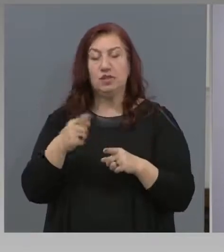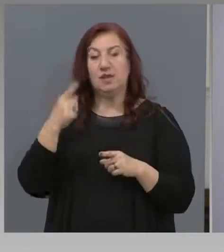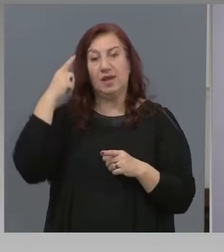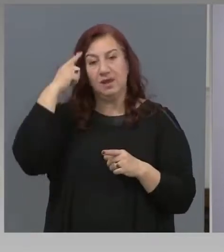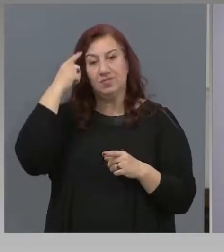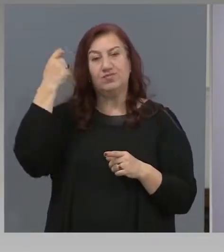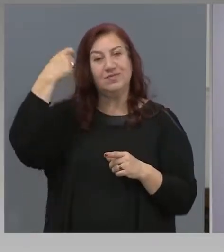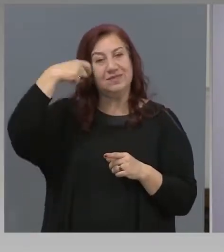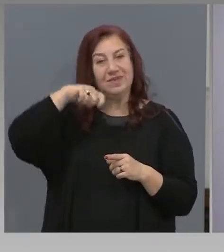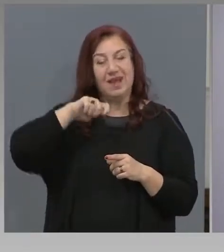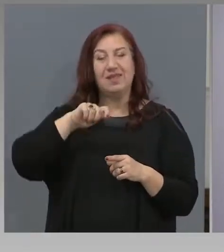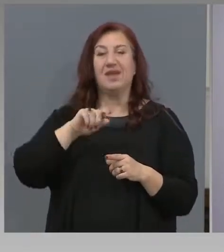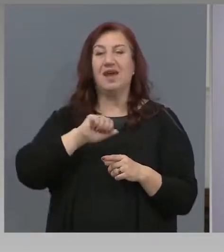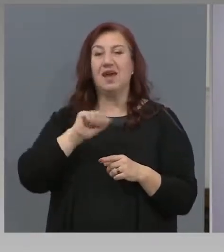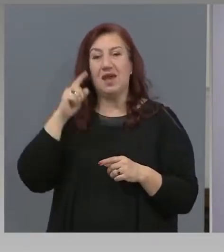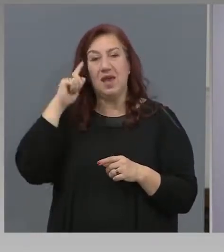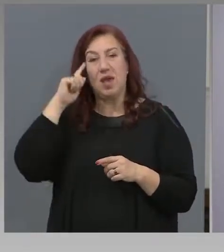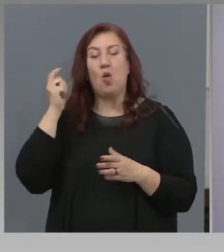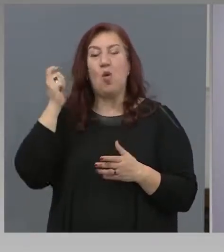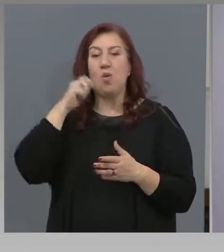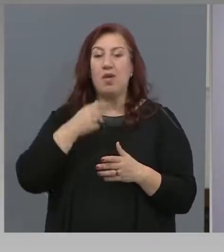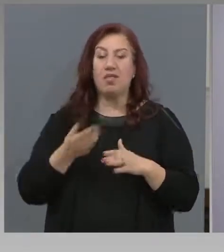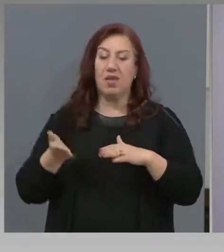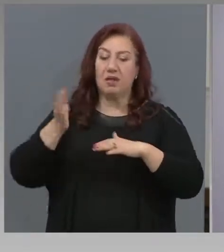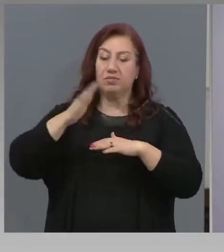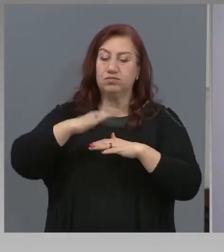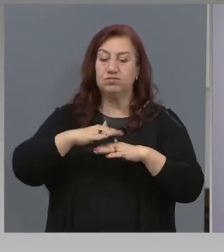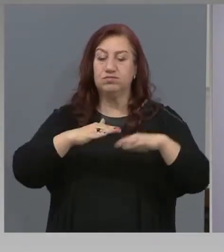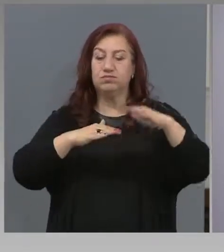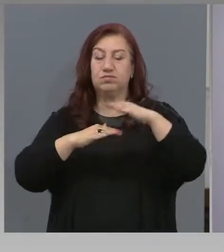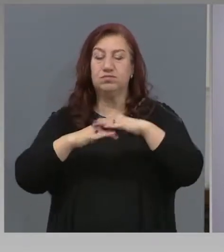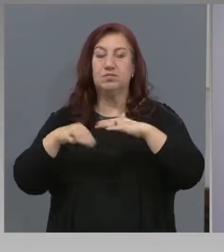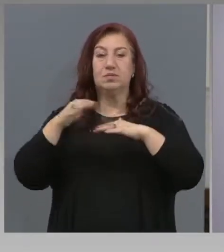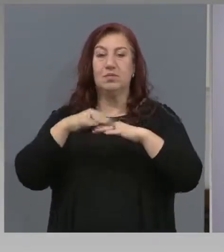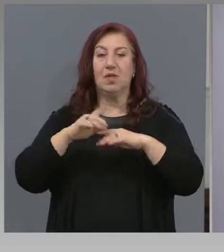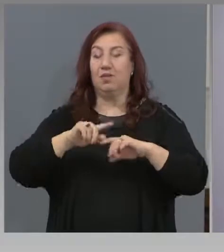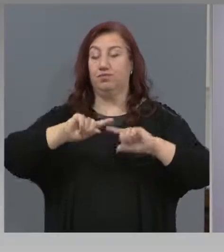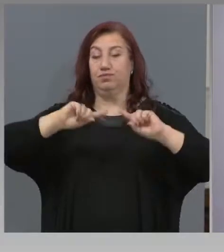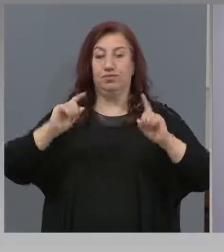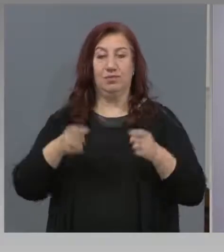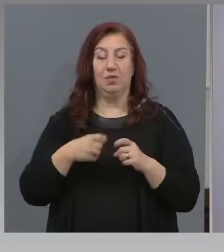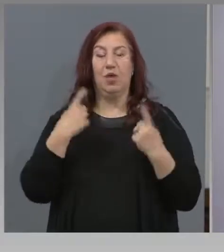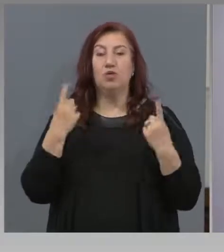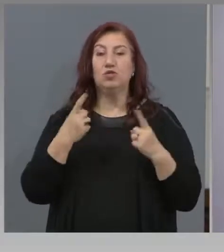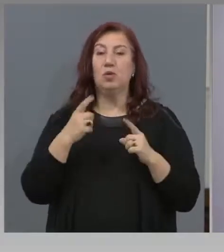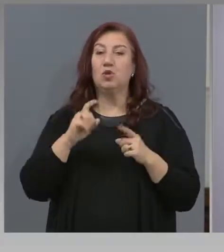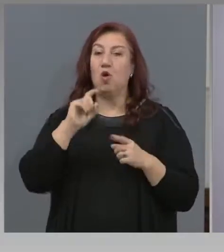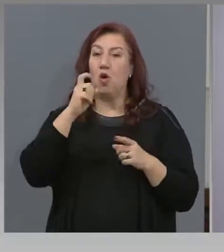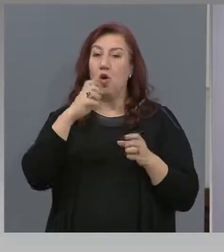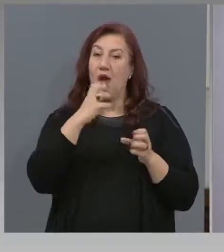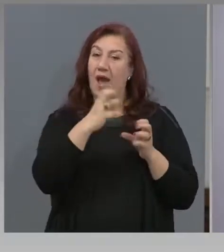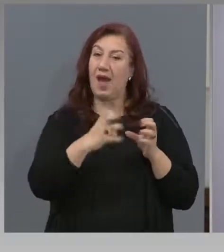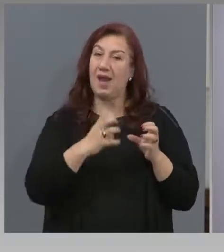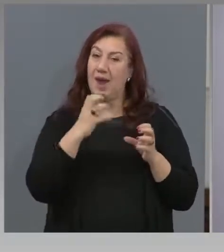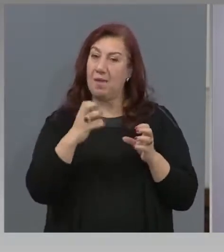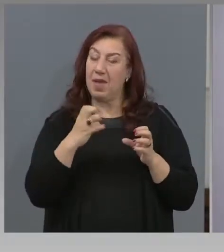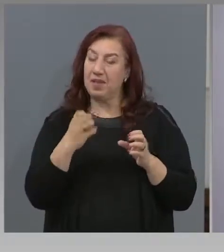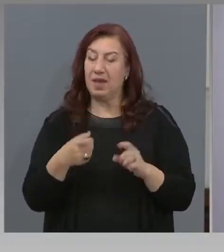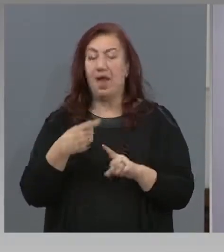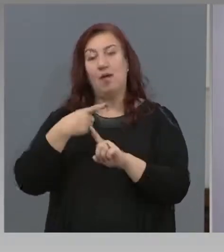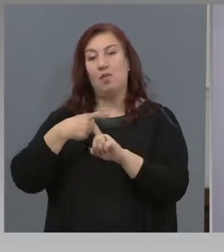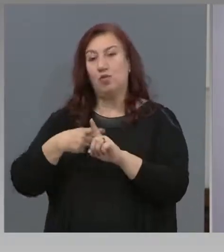придобиват с натрупвани, надграждани, особено по граматика и математика.